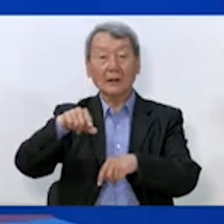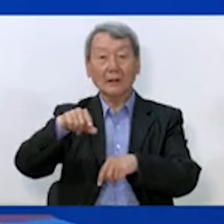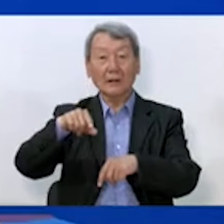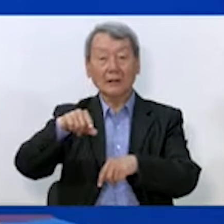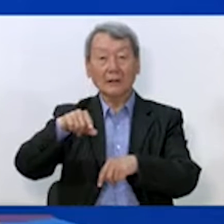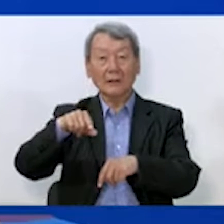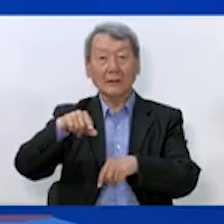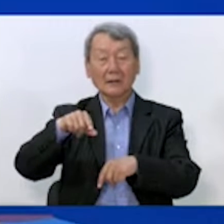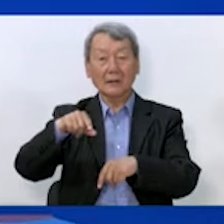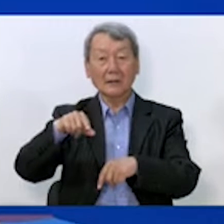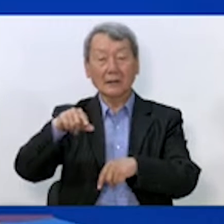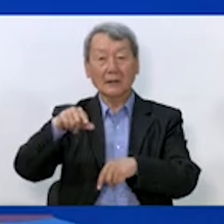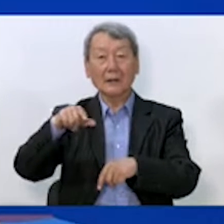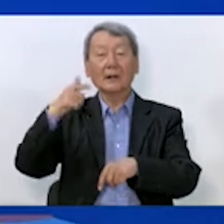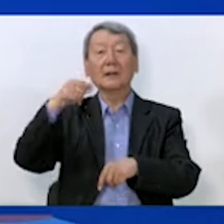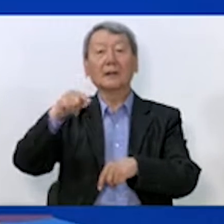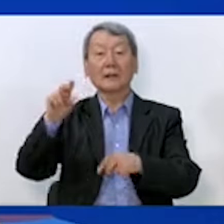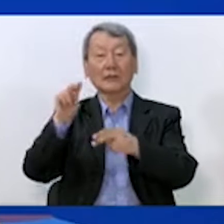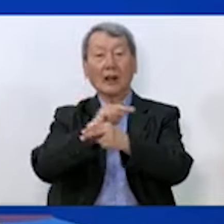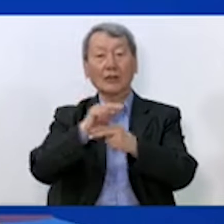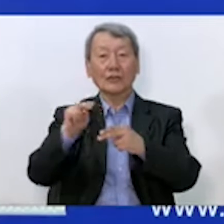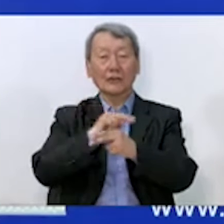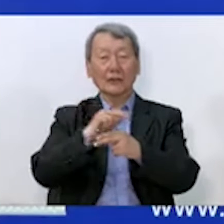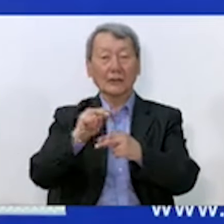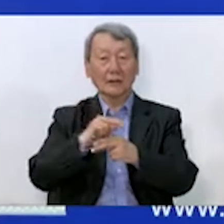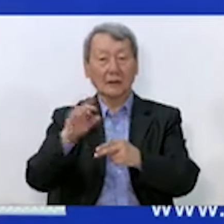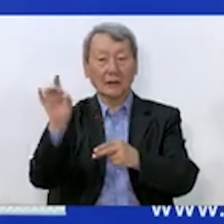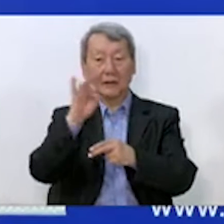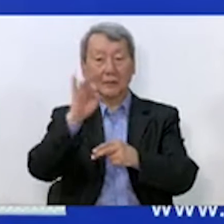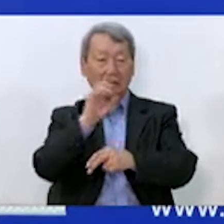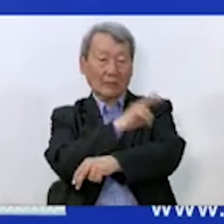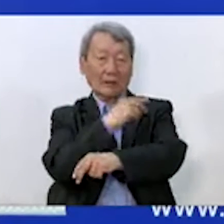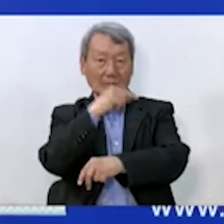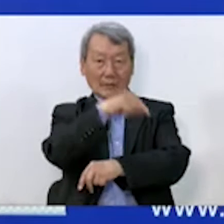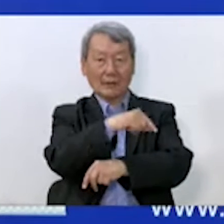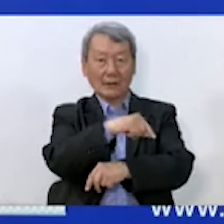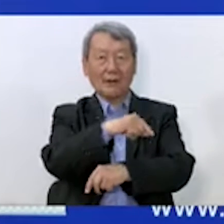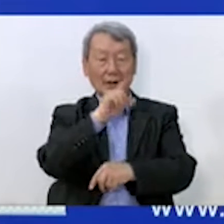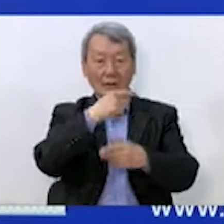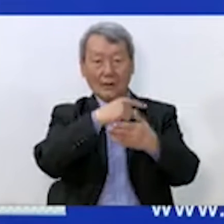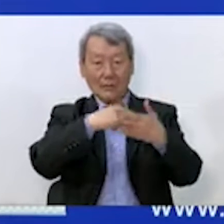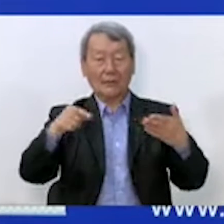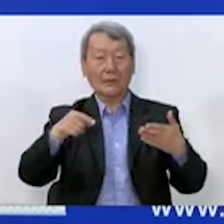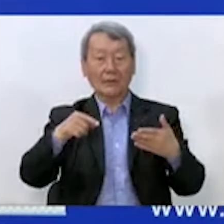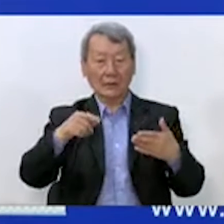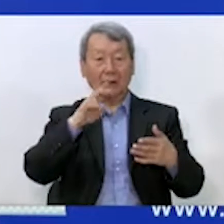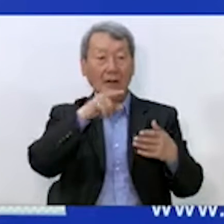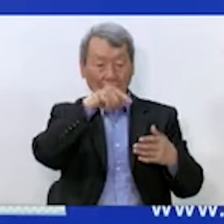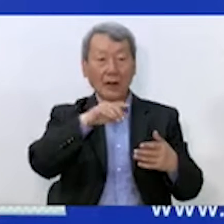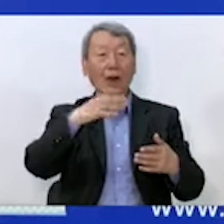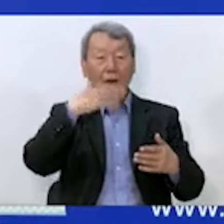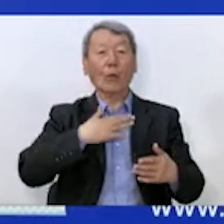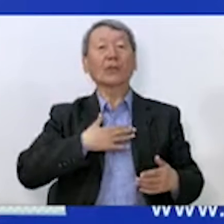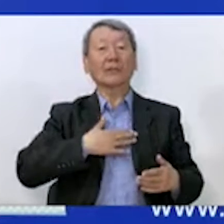находились на лечении в Республиканской клинике конституционной больницы и были выписаны в одовлетворительном